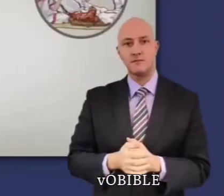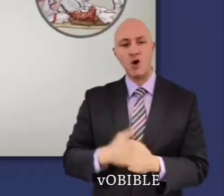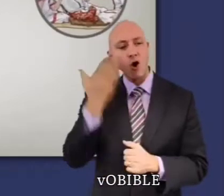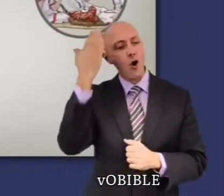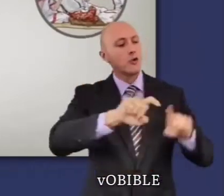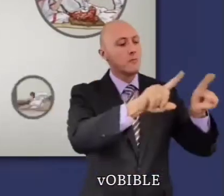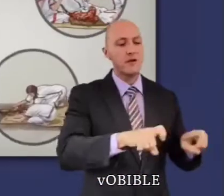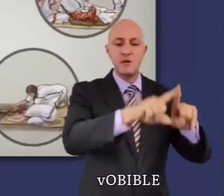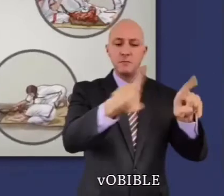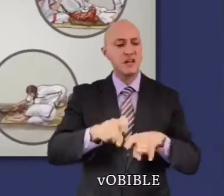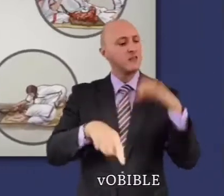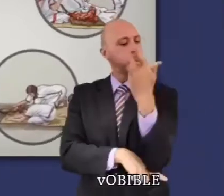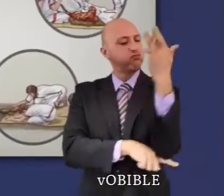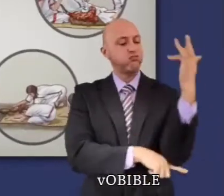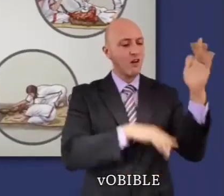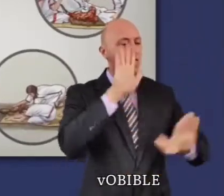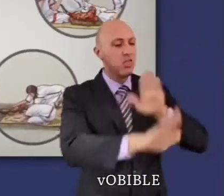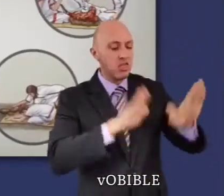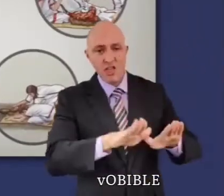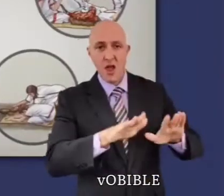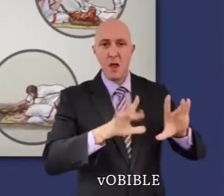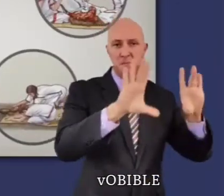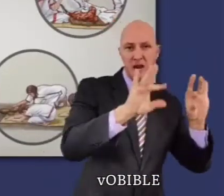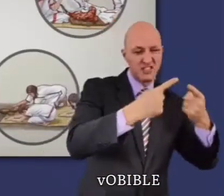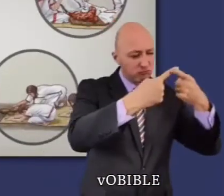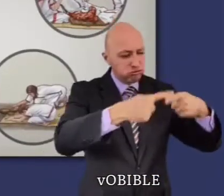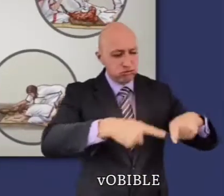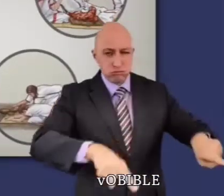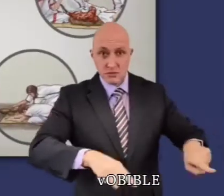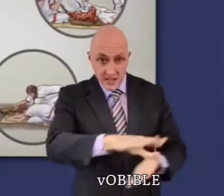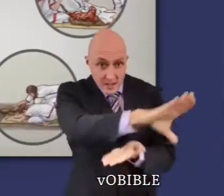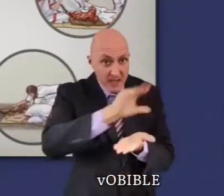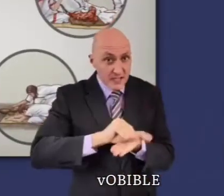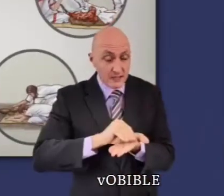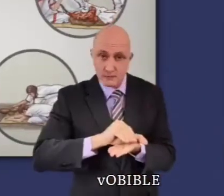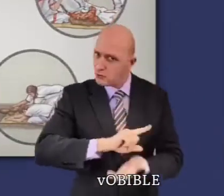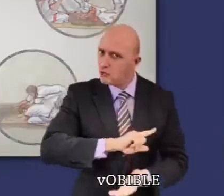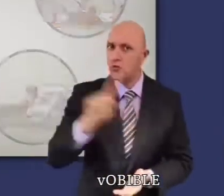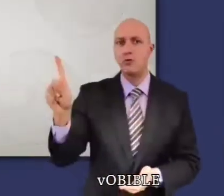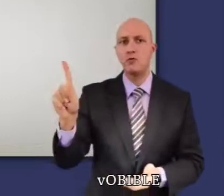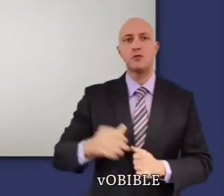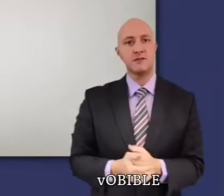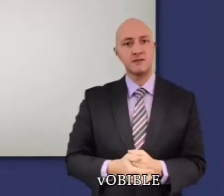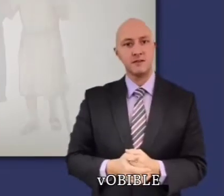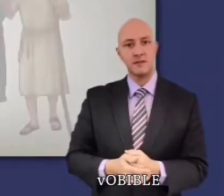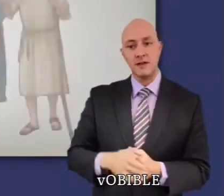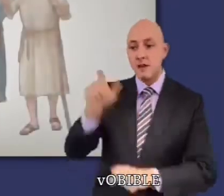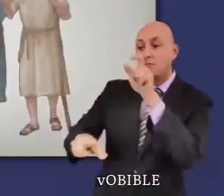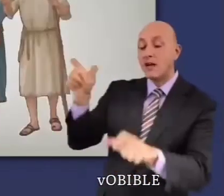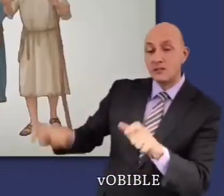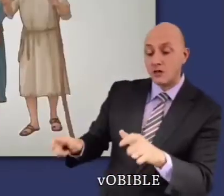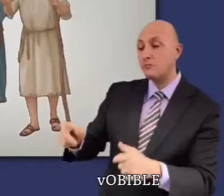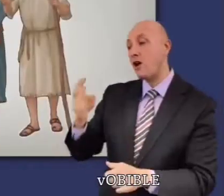de sang ni se livrer à une quelconque forme d'idolâtrie ou de spiritisme contrairement à ce que font les nations d'alentour. Les